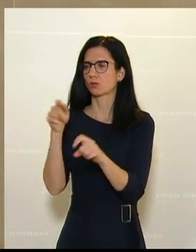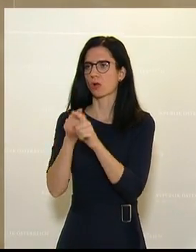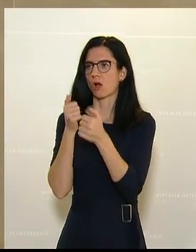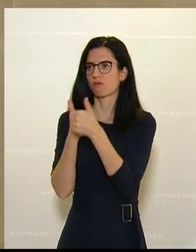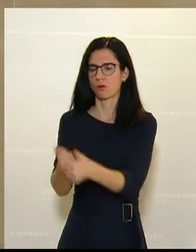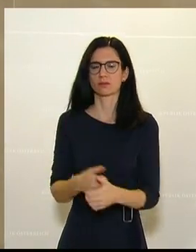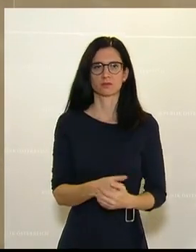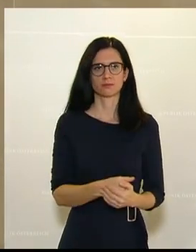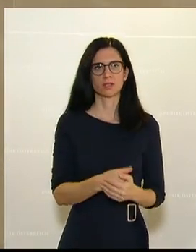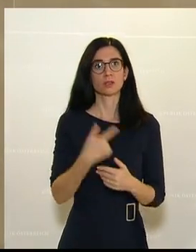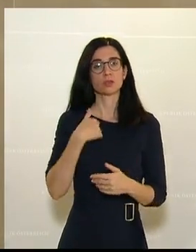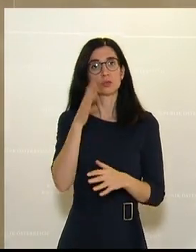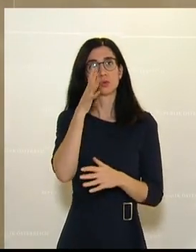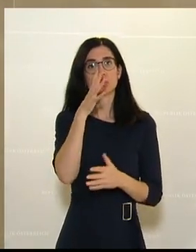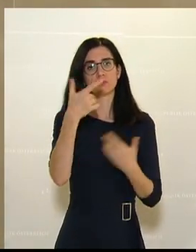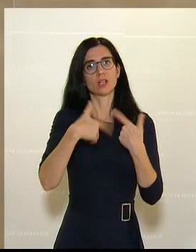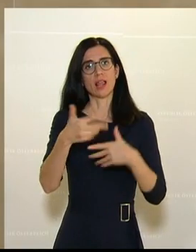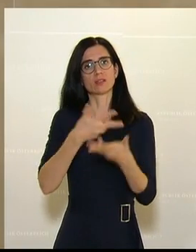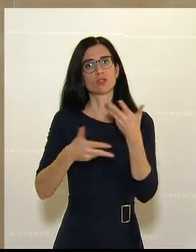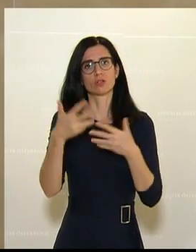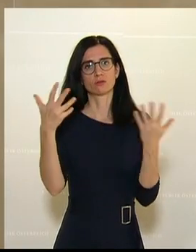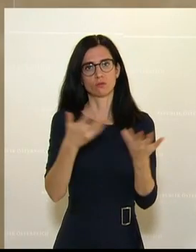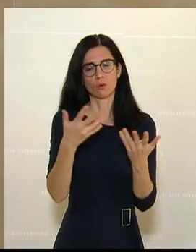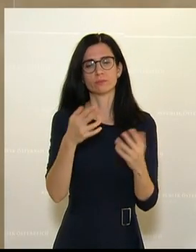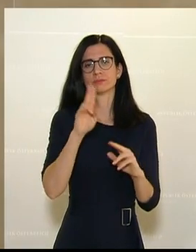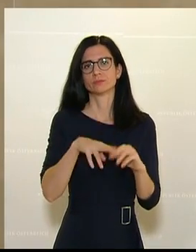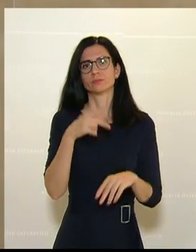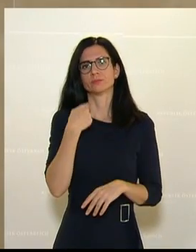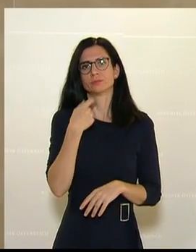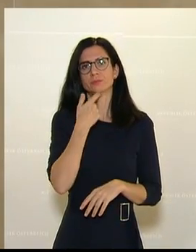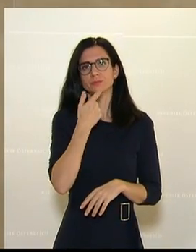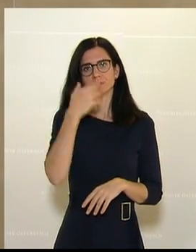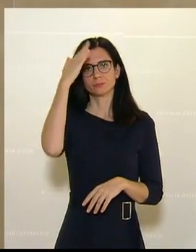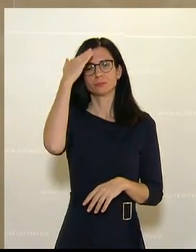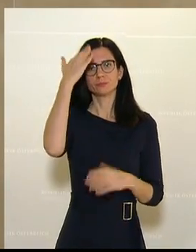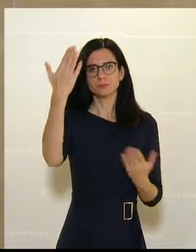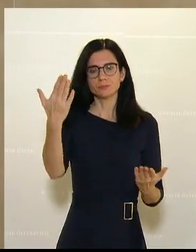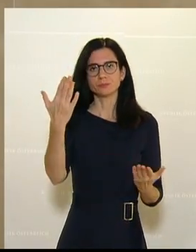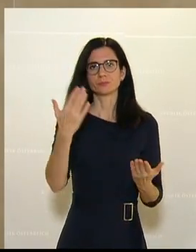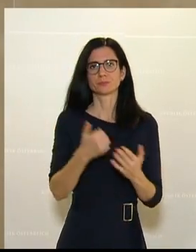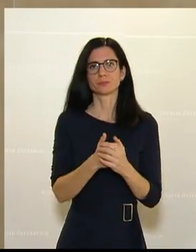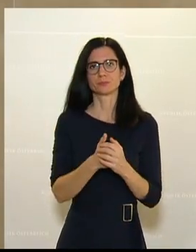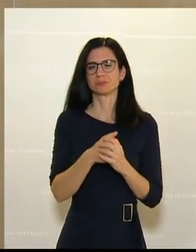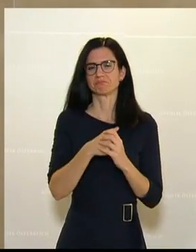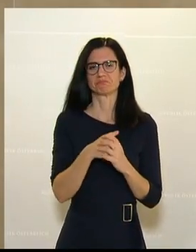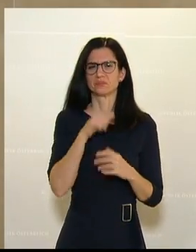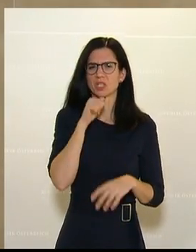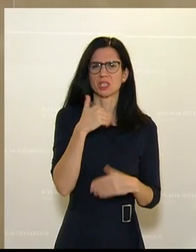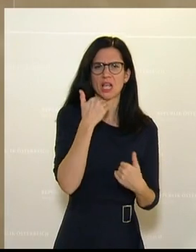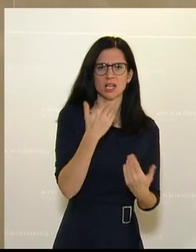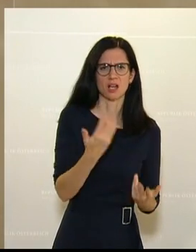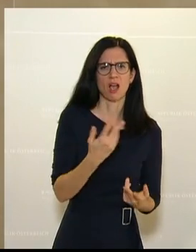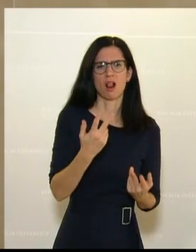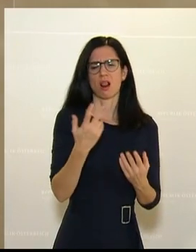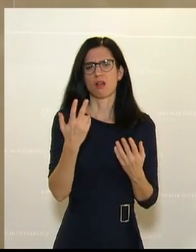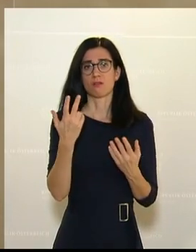die Zukunft in der Landwirtschaft dort zu finden, wo Konsumentinnen und Konsumenten wissen, dass es nicht egal ist, zu